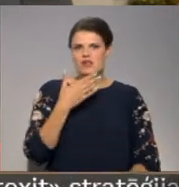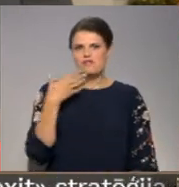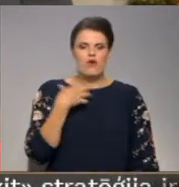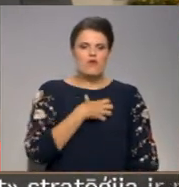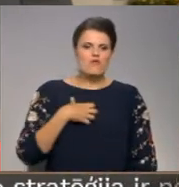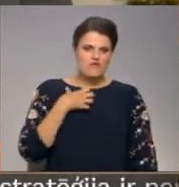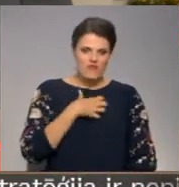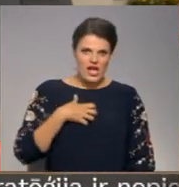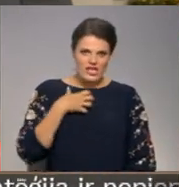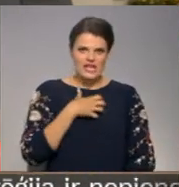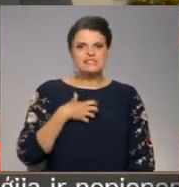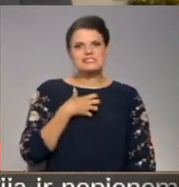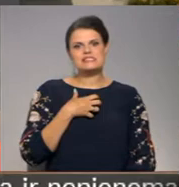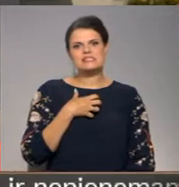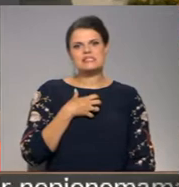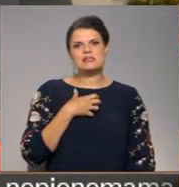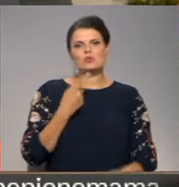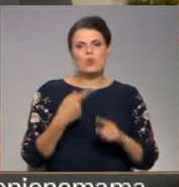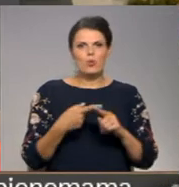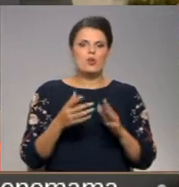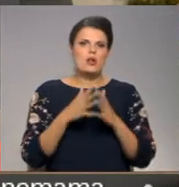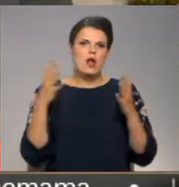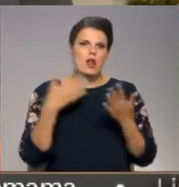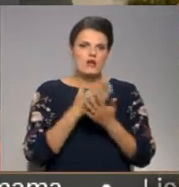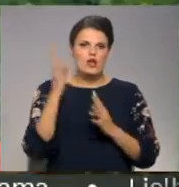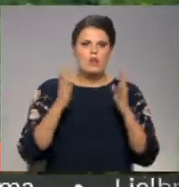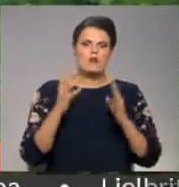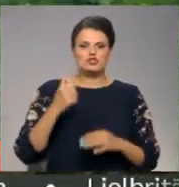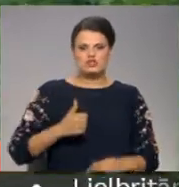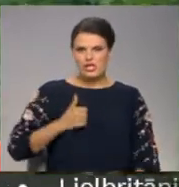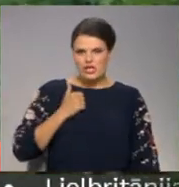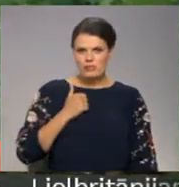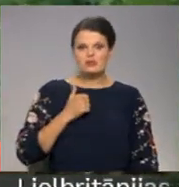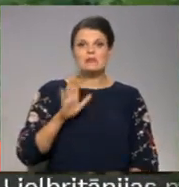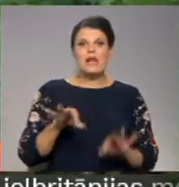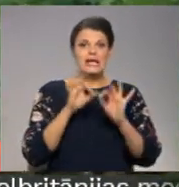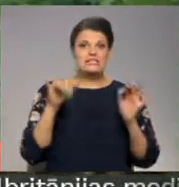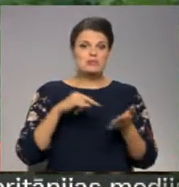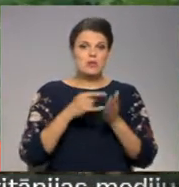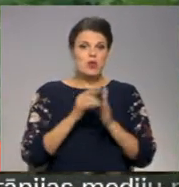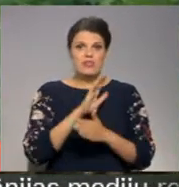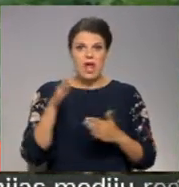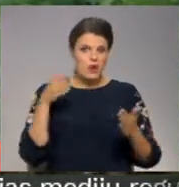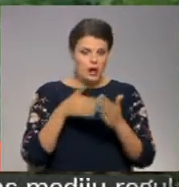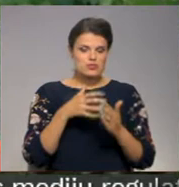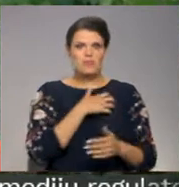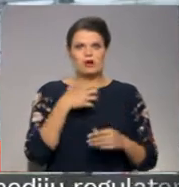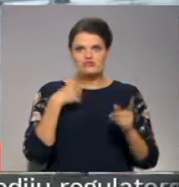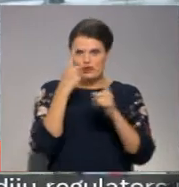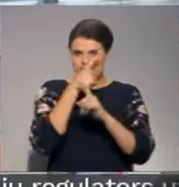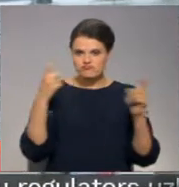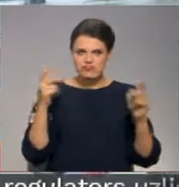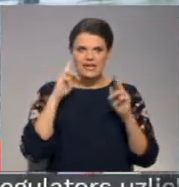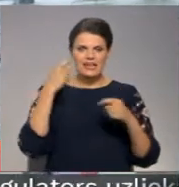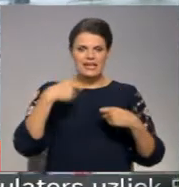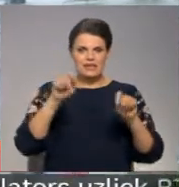funkciju nodrošināšanai, un lielāko ties tie ir meža īpašumi. Lai iesāktie projekti neapstātos, pašvaldība izsludinājusi